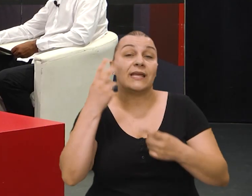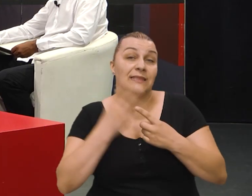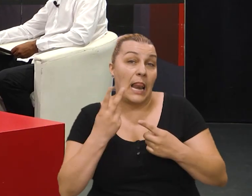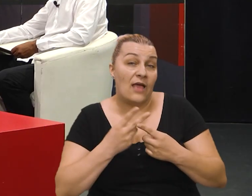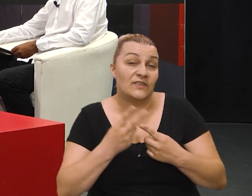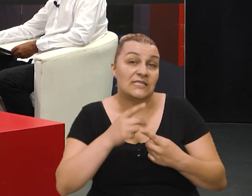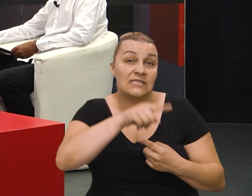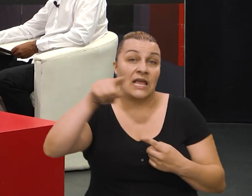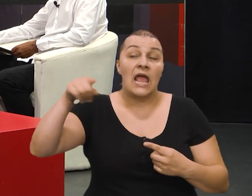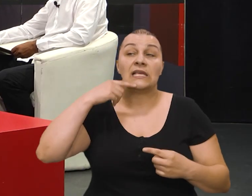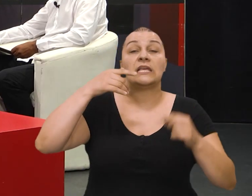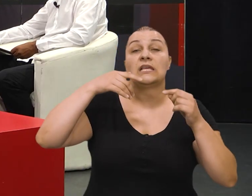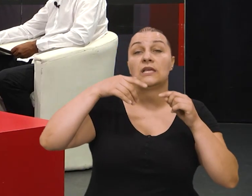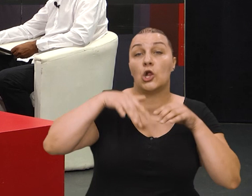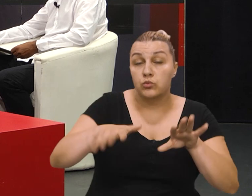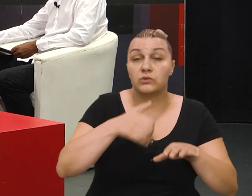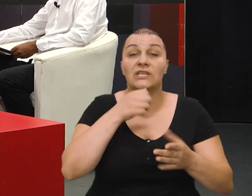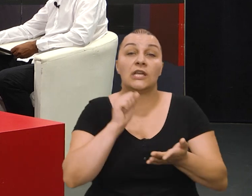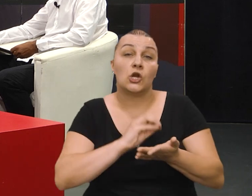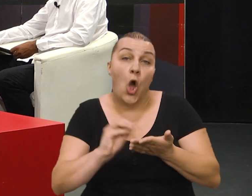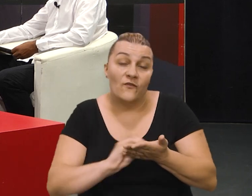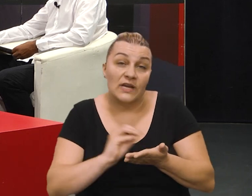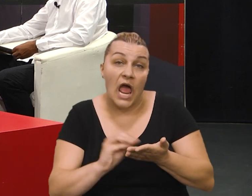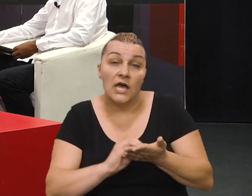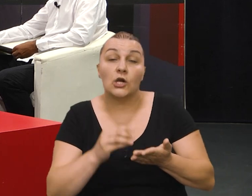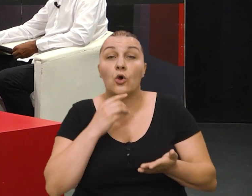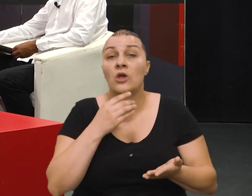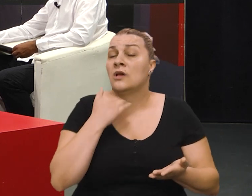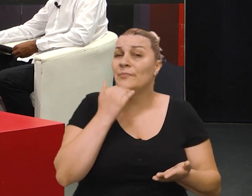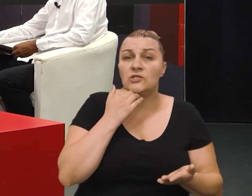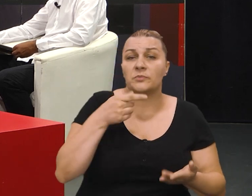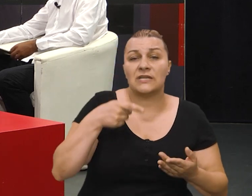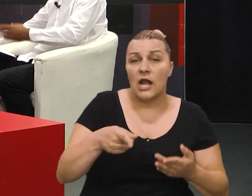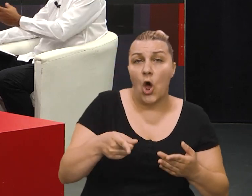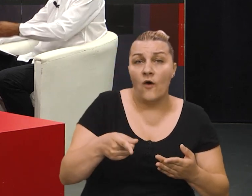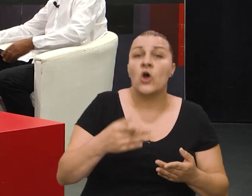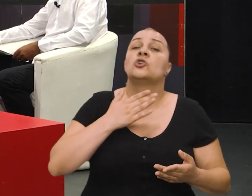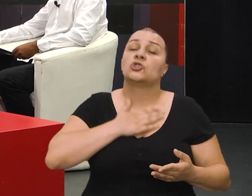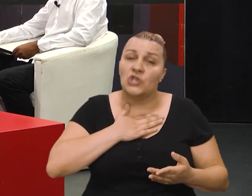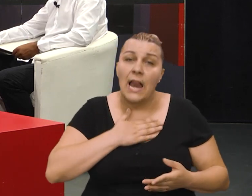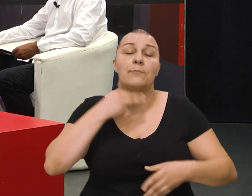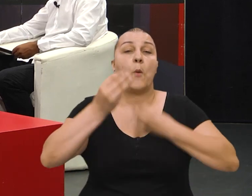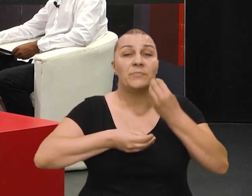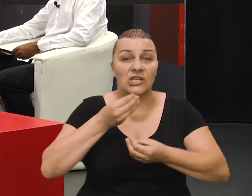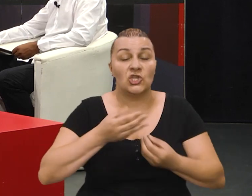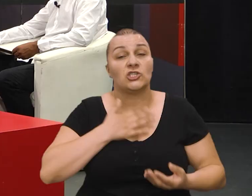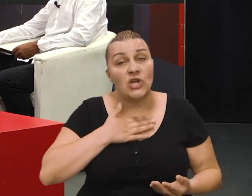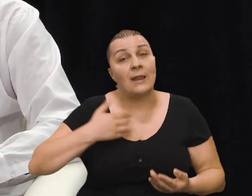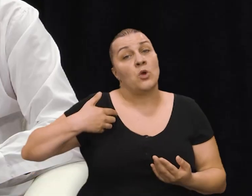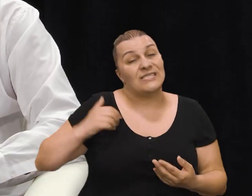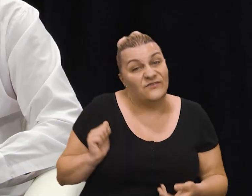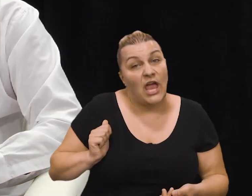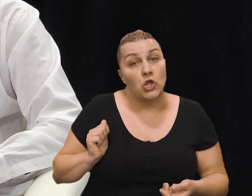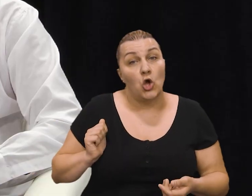i televizije i ljudi i novinari koji uprko s svim tim otporima želimo pričati, želimo